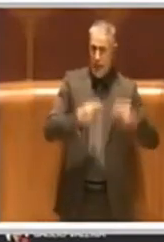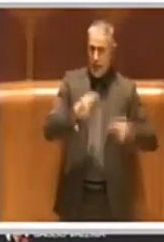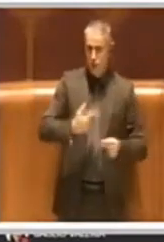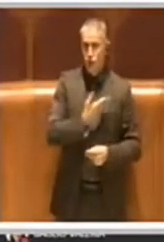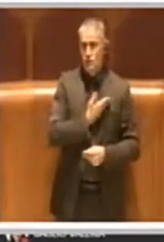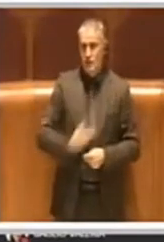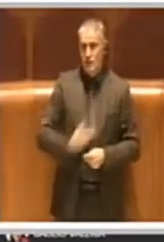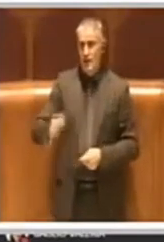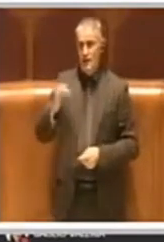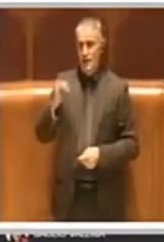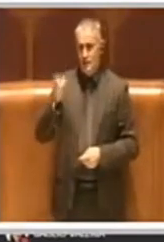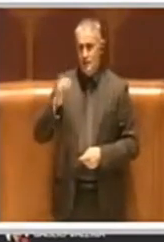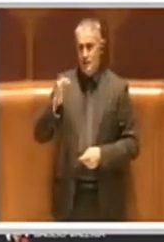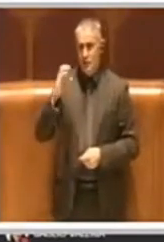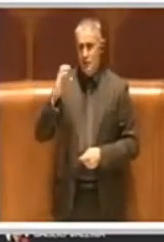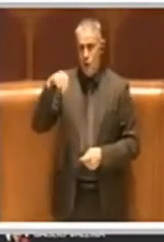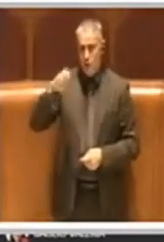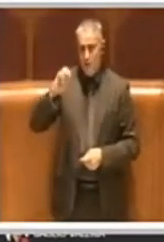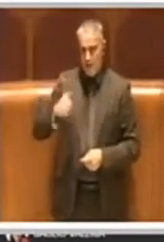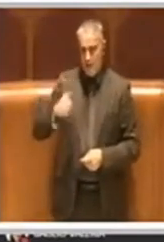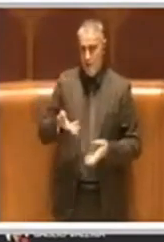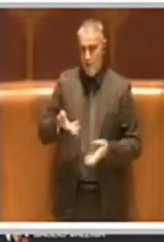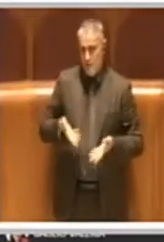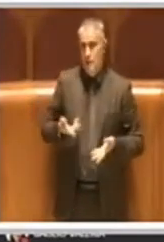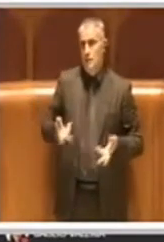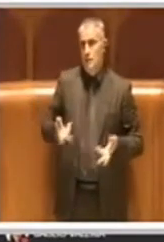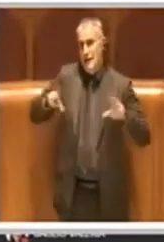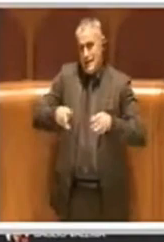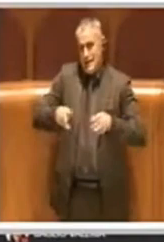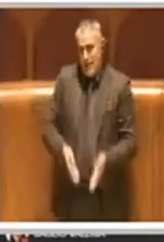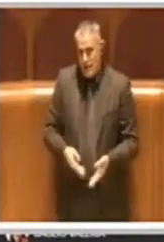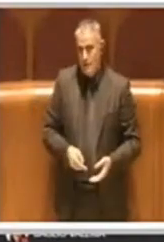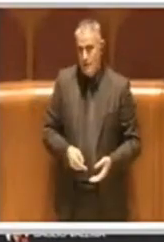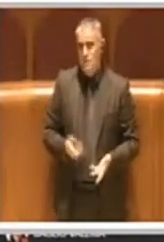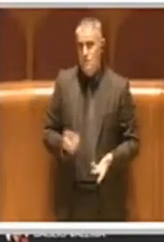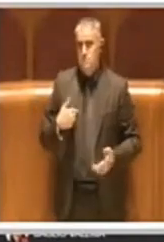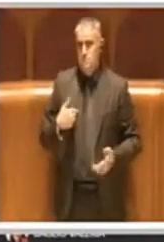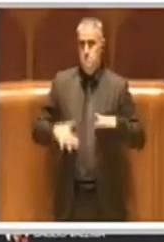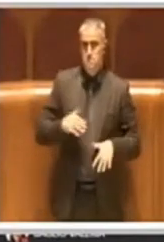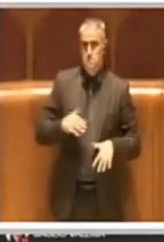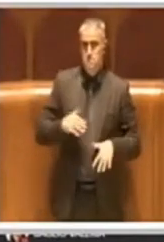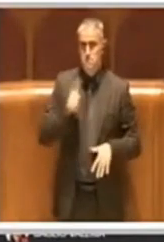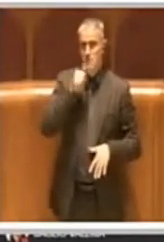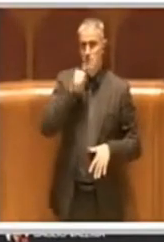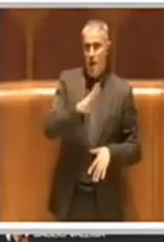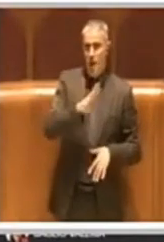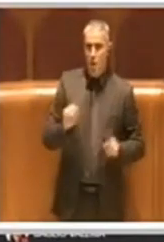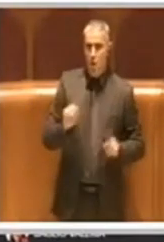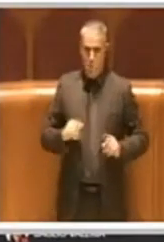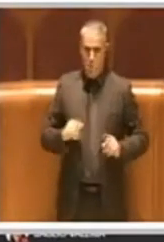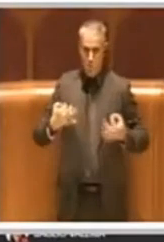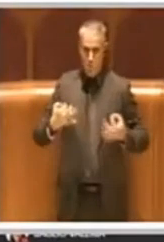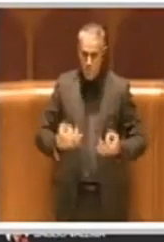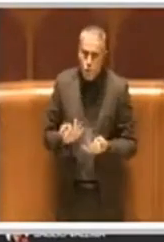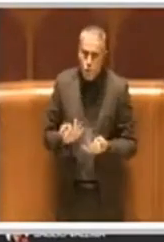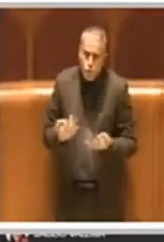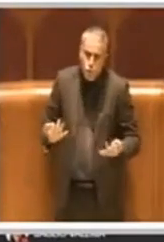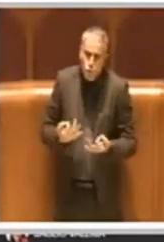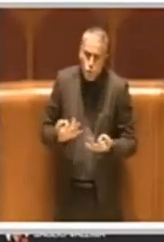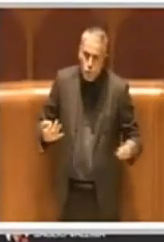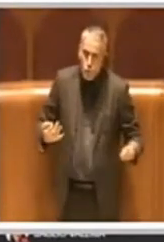Figliomeni e lo ripeto adesso senza nessuna ambiguità, benvengano le